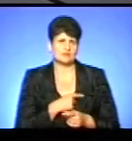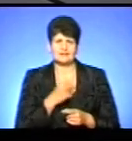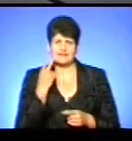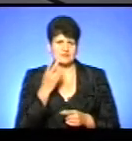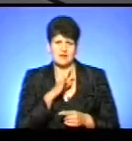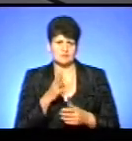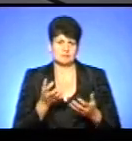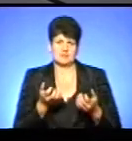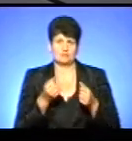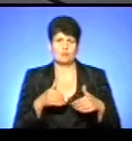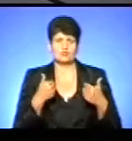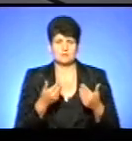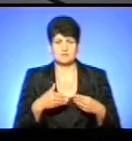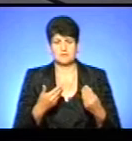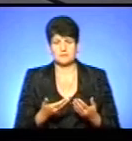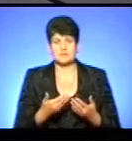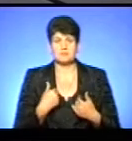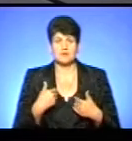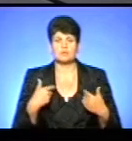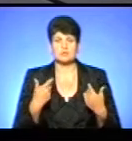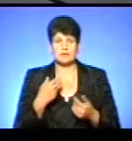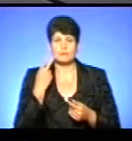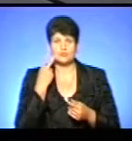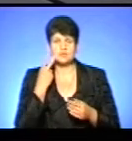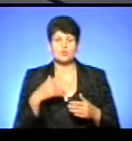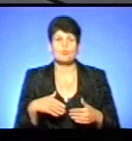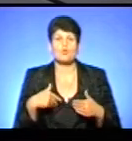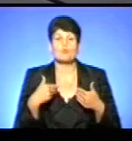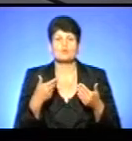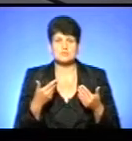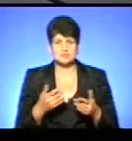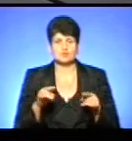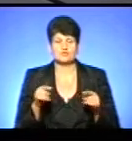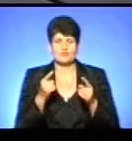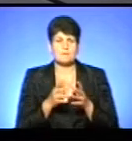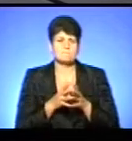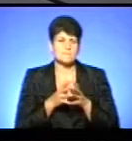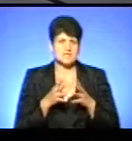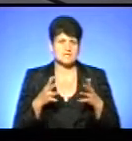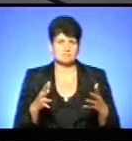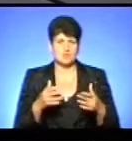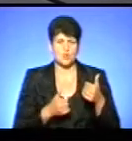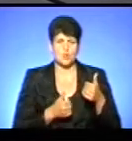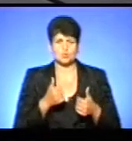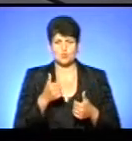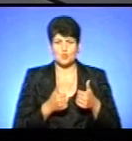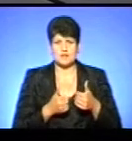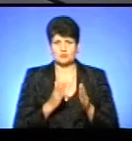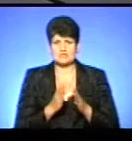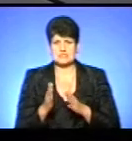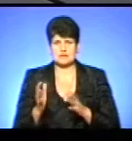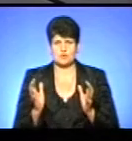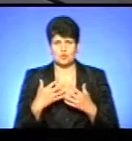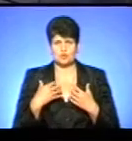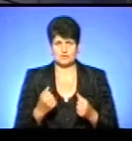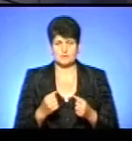підтримують ті пропозиції, які ми подаємо. Ми подаємо постійно пропозиції щодо створення максимально конкурентної системи охорони